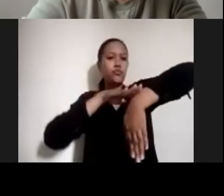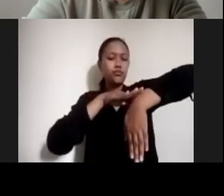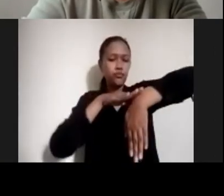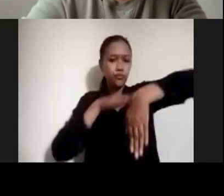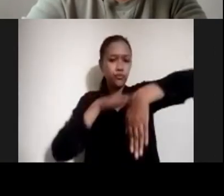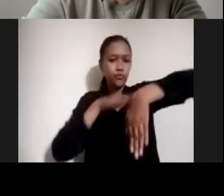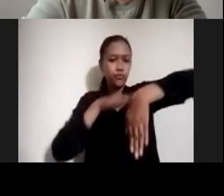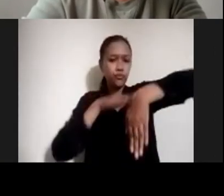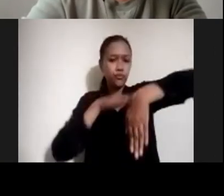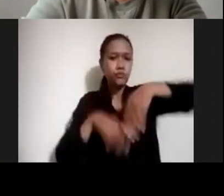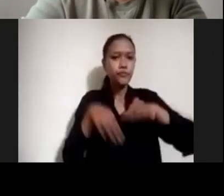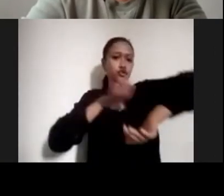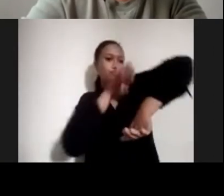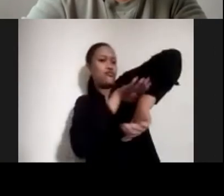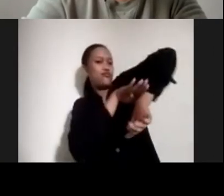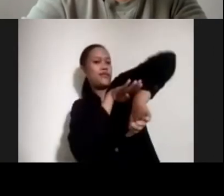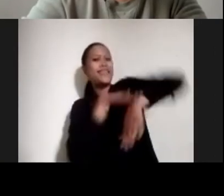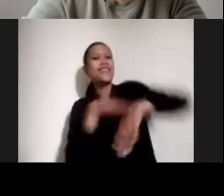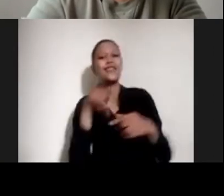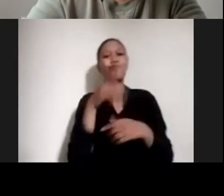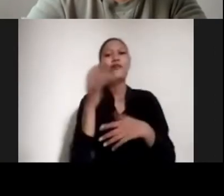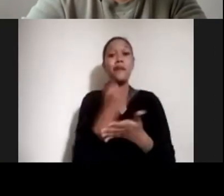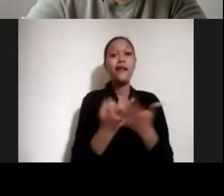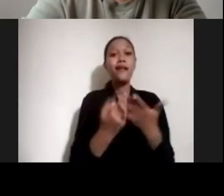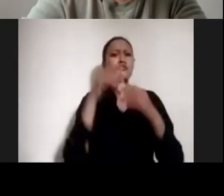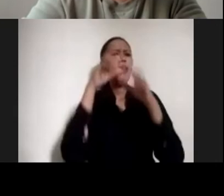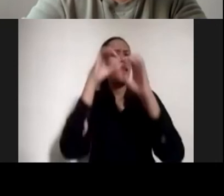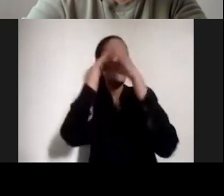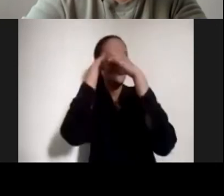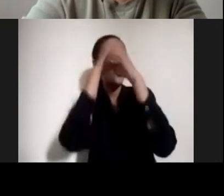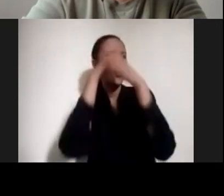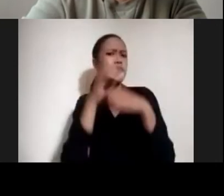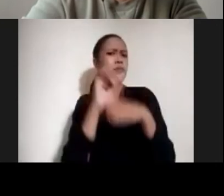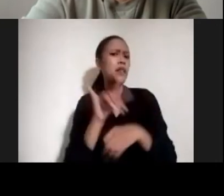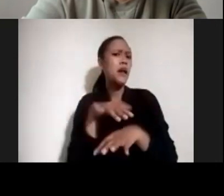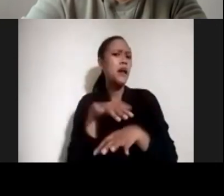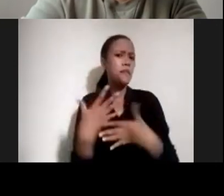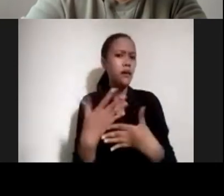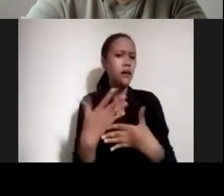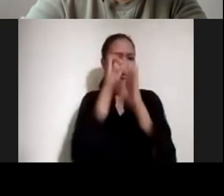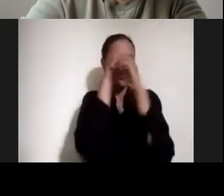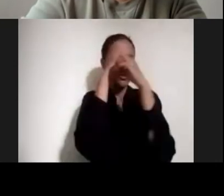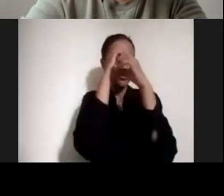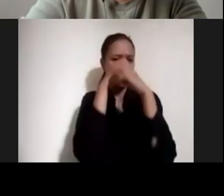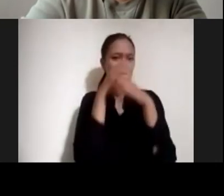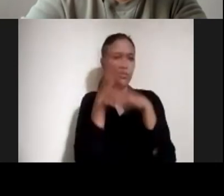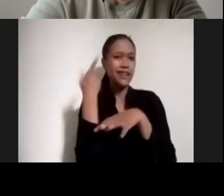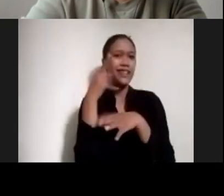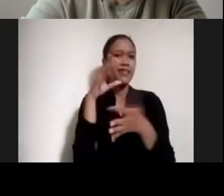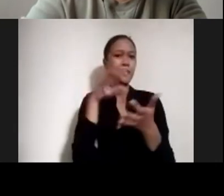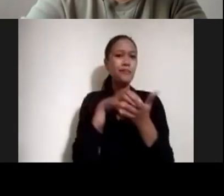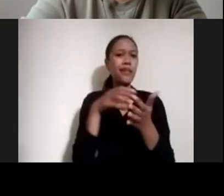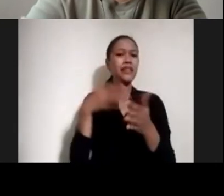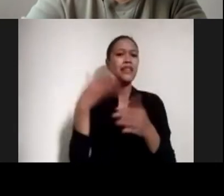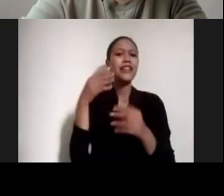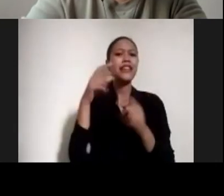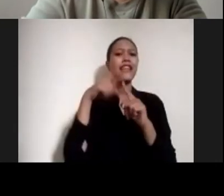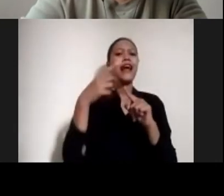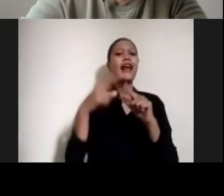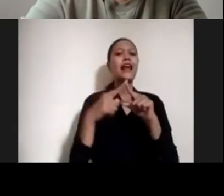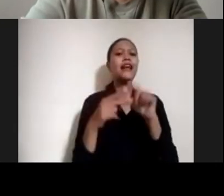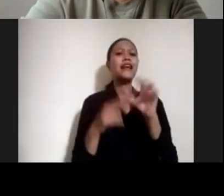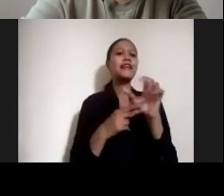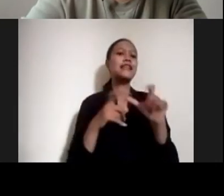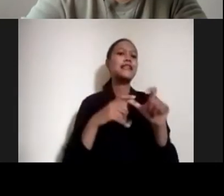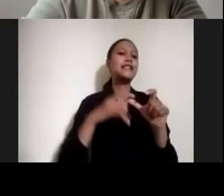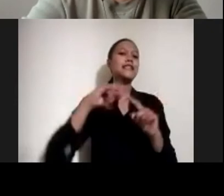ini gambaran di laboratoriumnya seperti apa gitu. Kemudian, ini tadi di transit area ya.